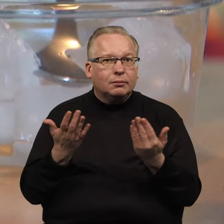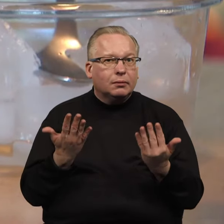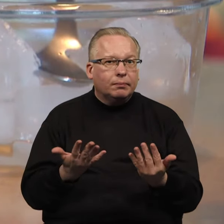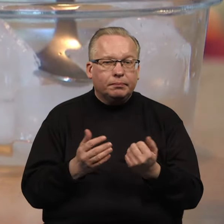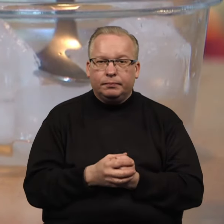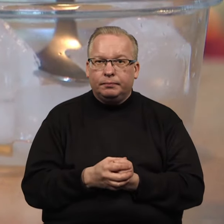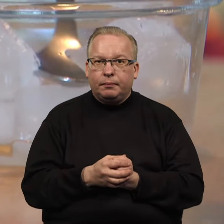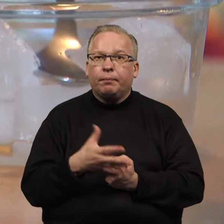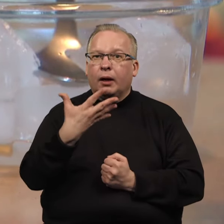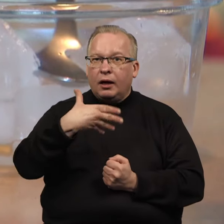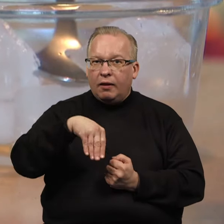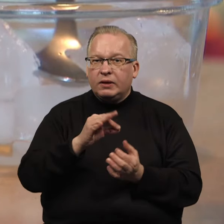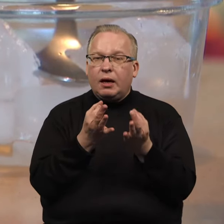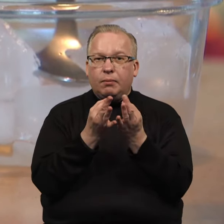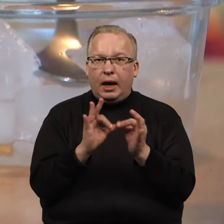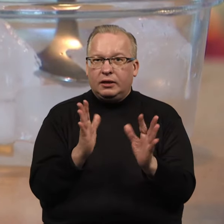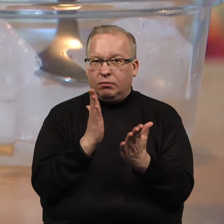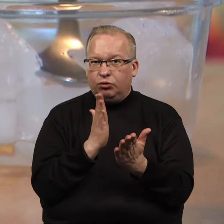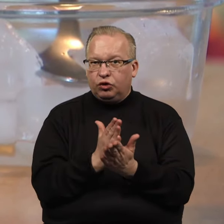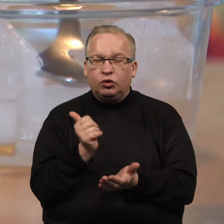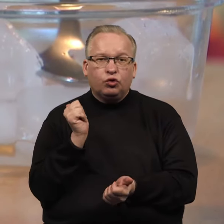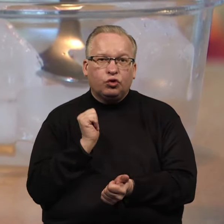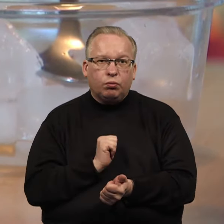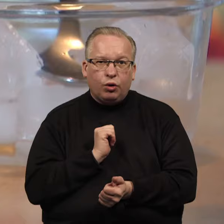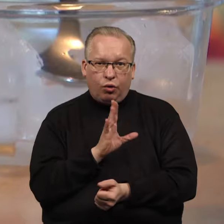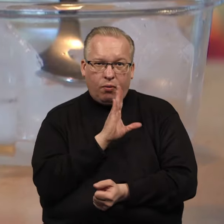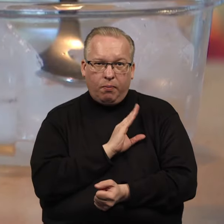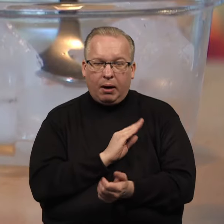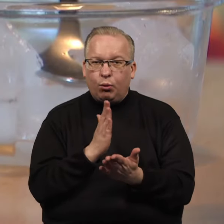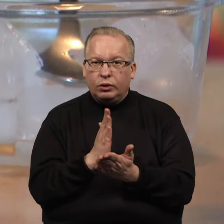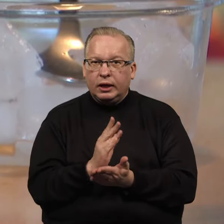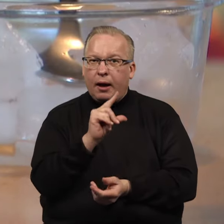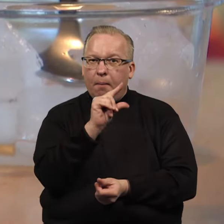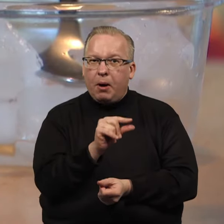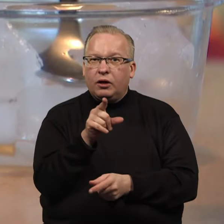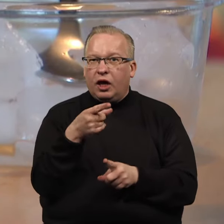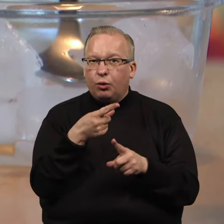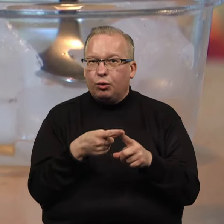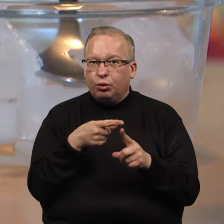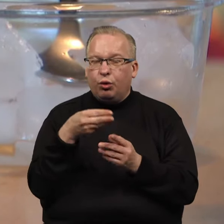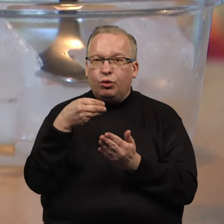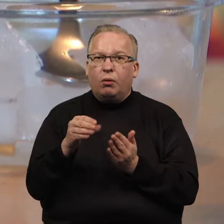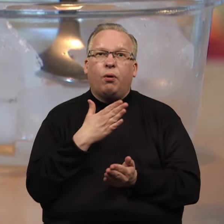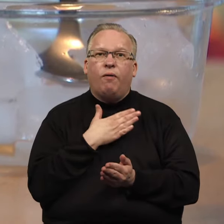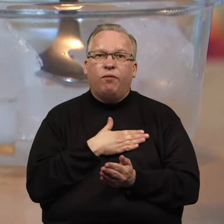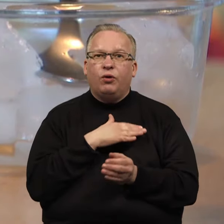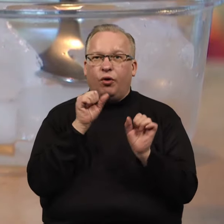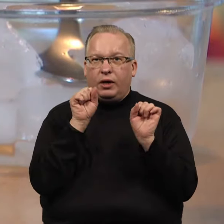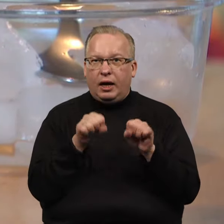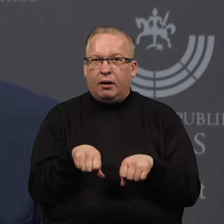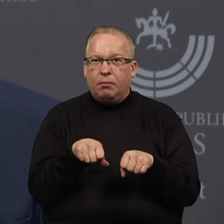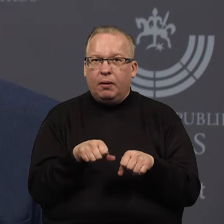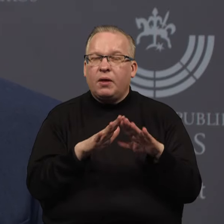Tai gal visiems leiskim. Yra žmonių, kurių pajamos yra mažos, jie ten tų grūdų nusipirktų ir vanioji galėtų prisipirkę